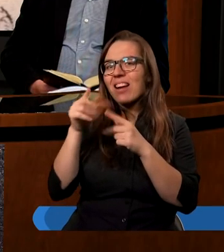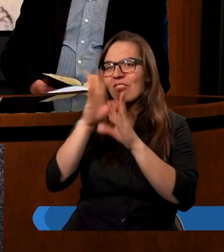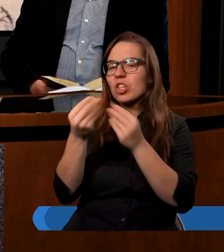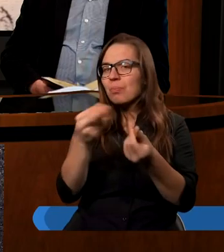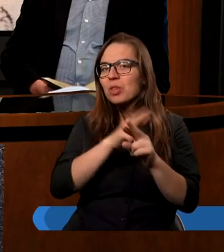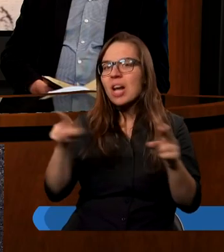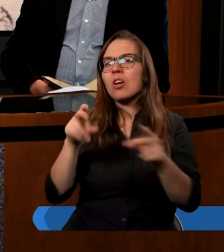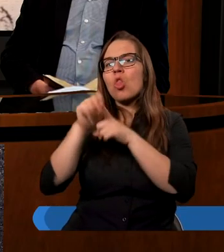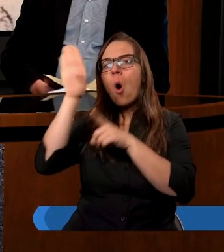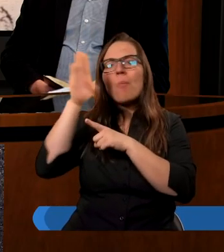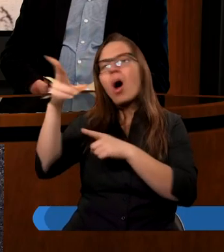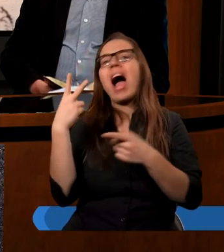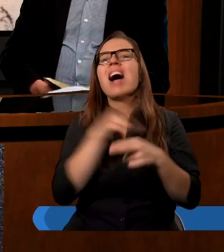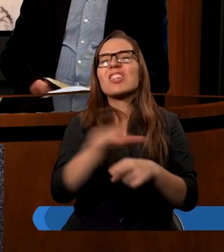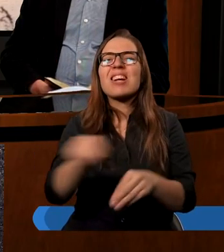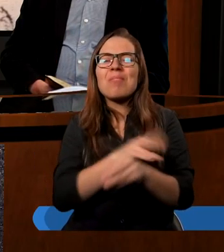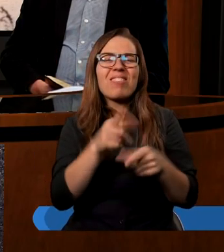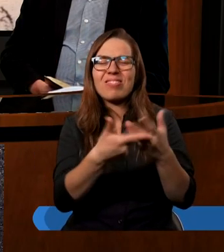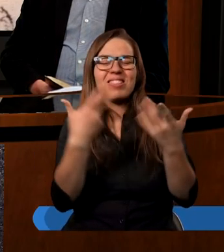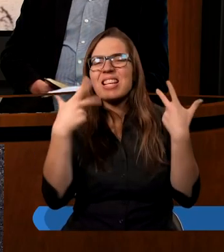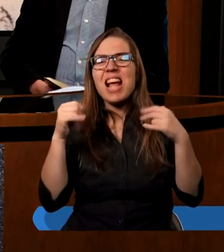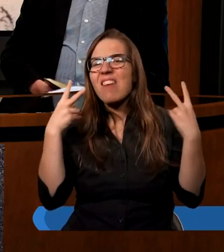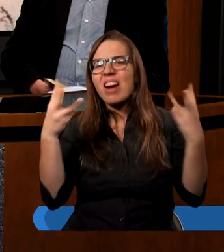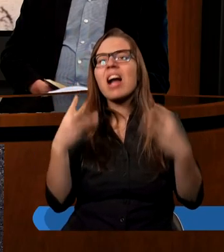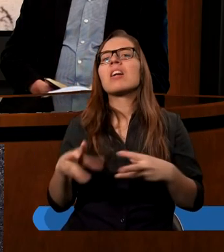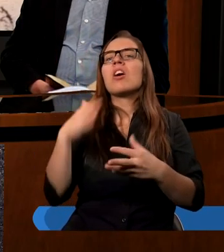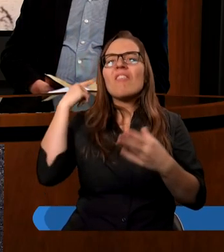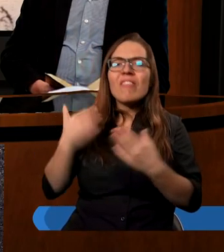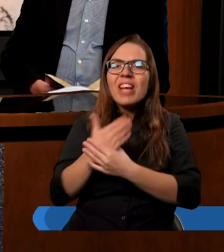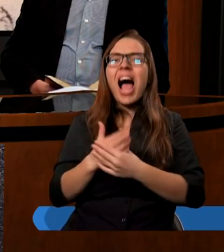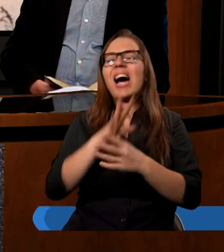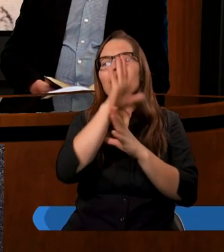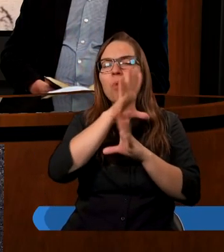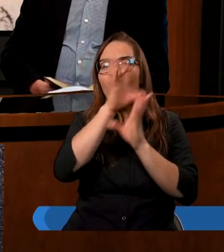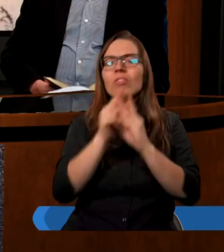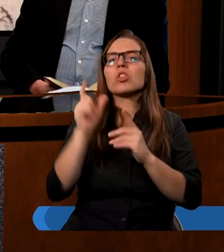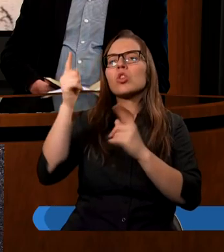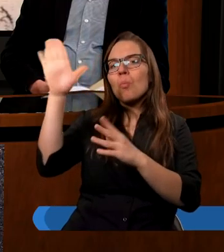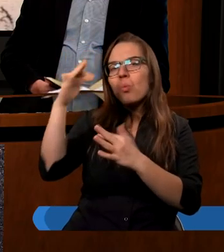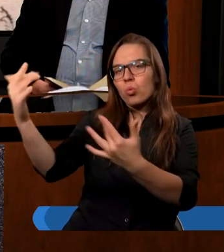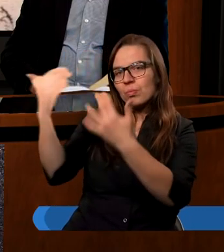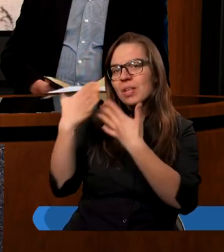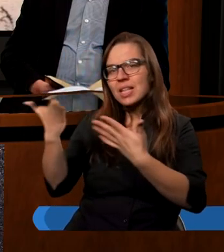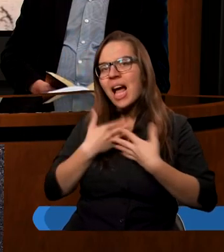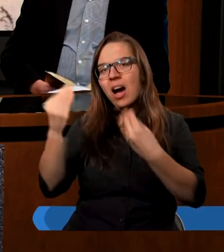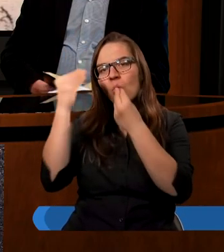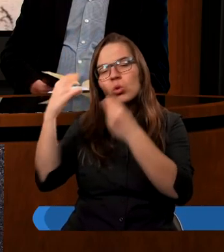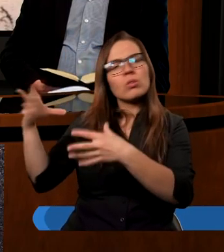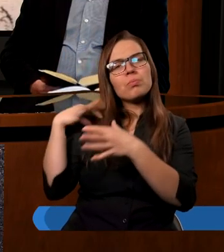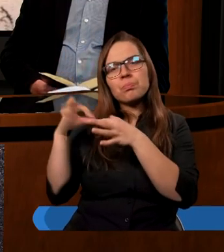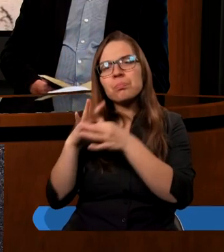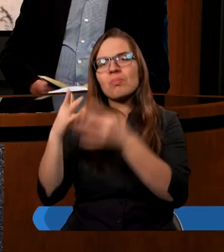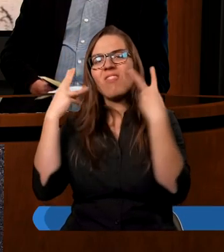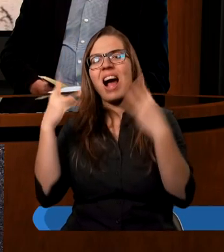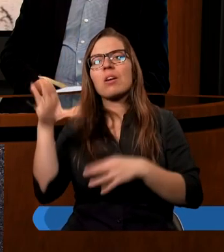patrz na te materialne rzeczy, doświadczaj ze mną wiary wspólnie, ja Cię nauczę. Wtedy w tej